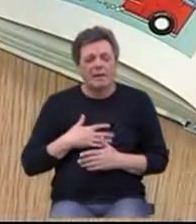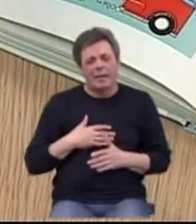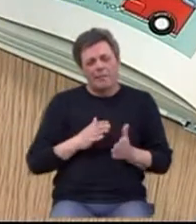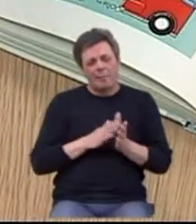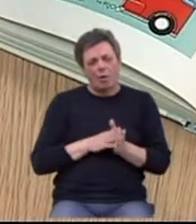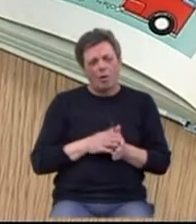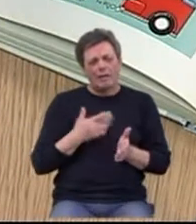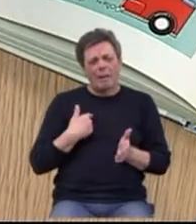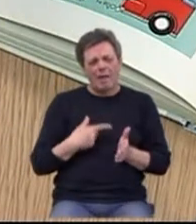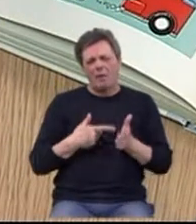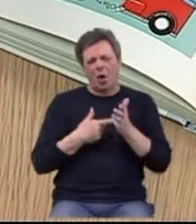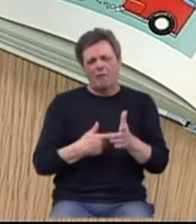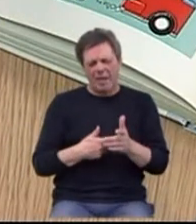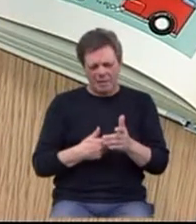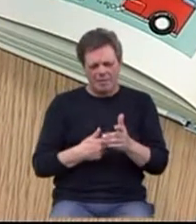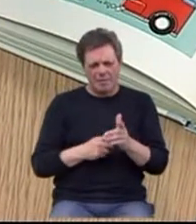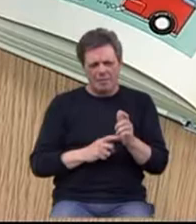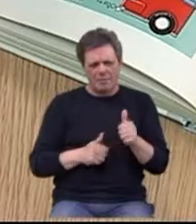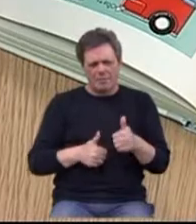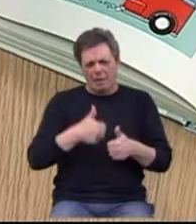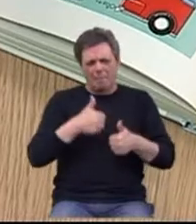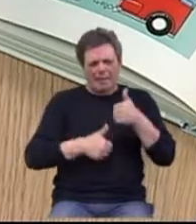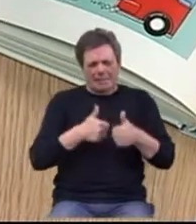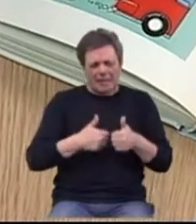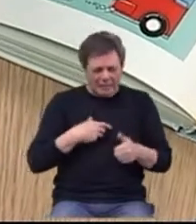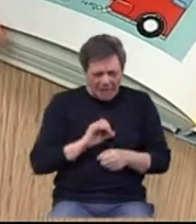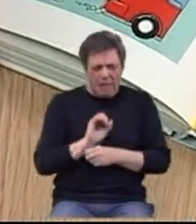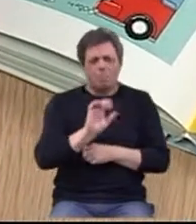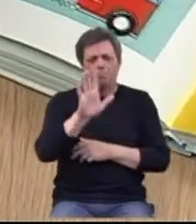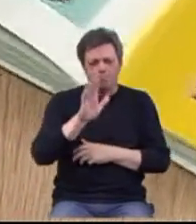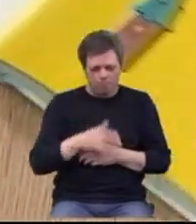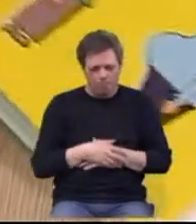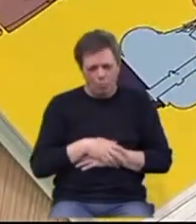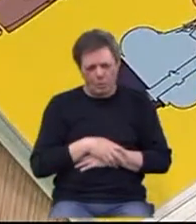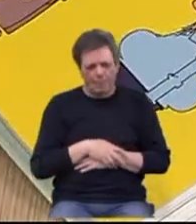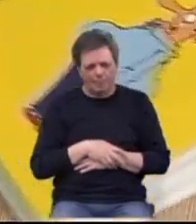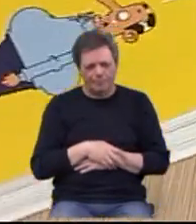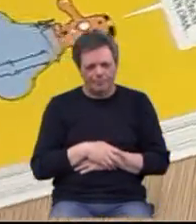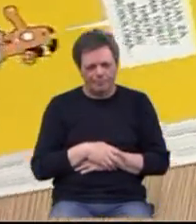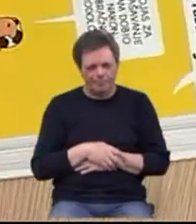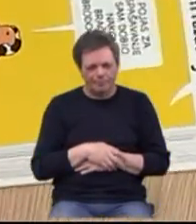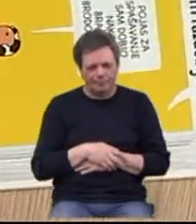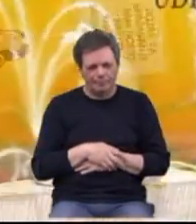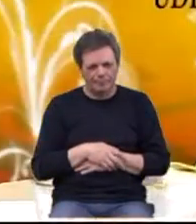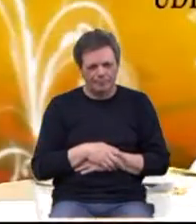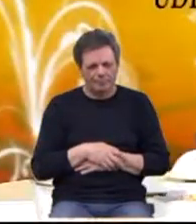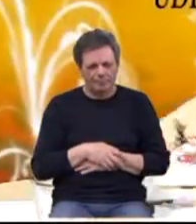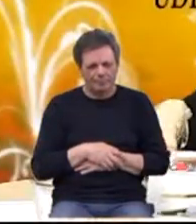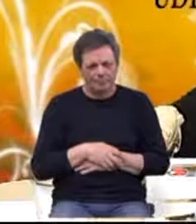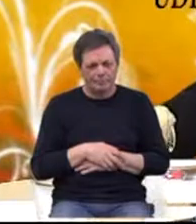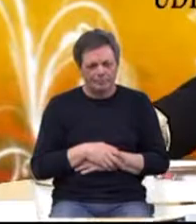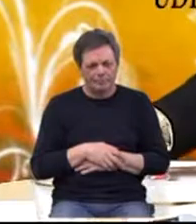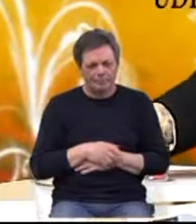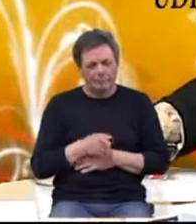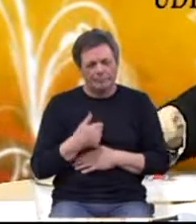dadnete ovaj prezentant što ste gore prezentirali te, pa da ih puštamo na, ali eto, nisam se uzudila baš. da vas toliko gnjavim, ali